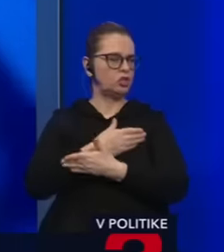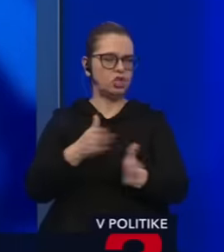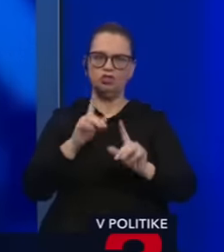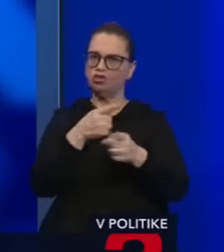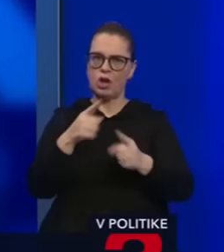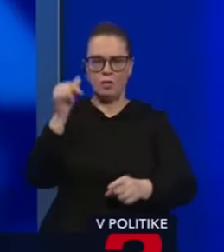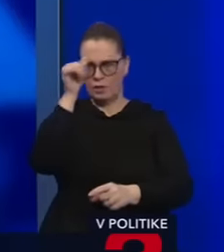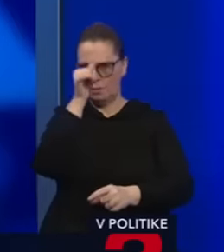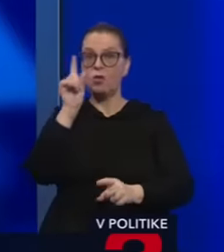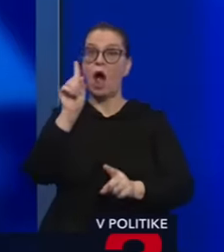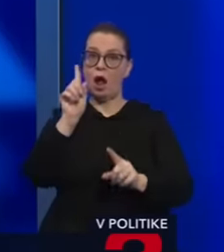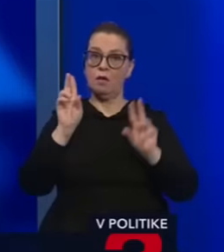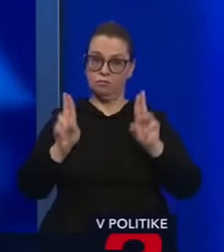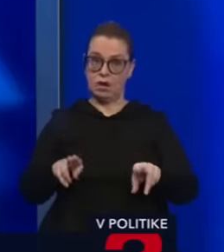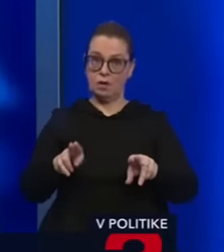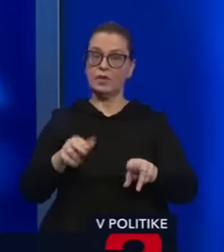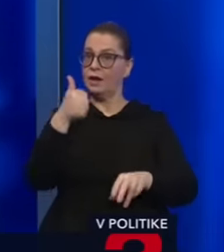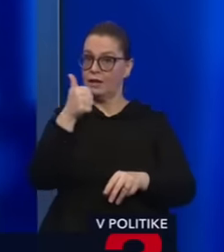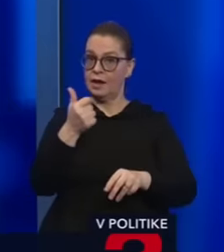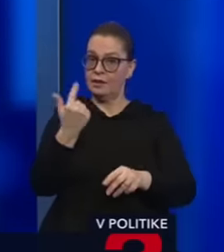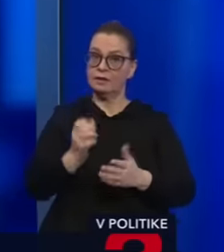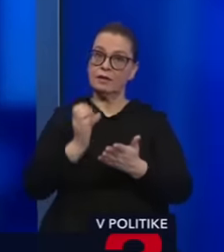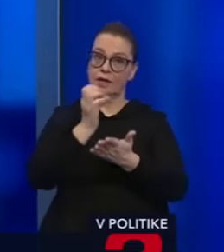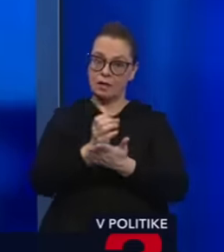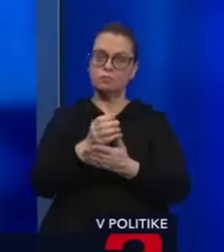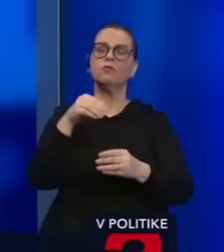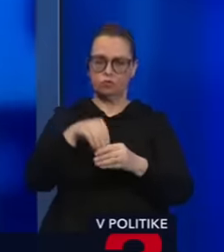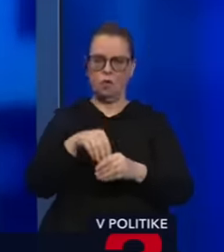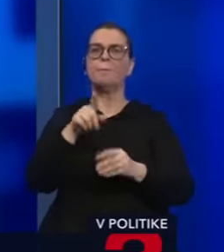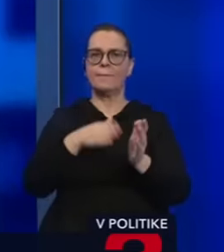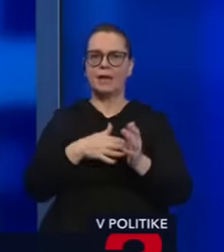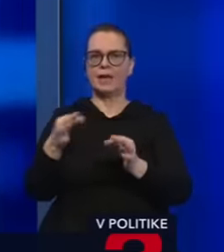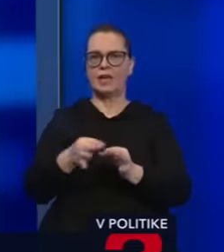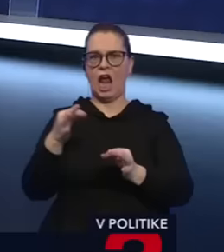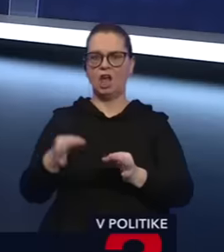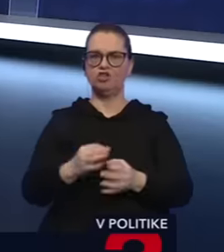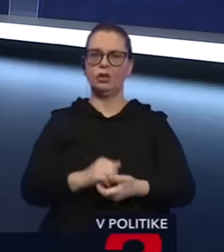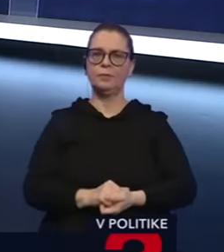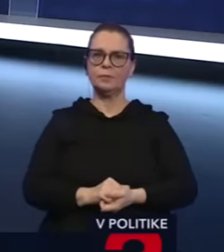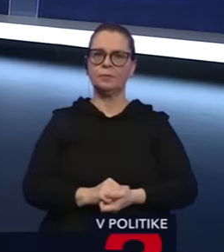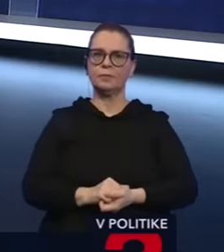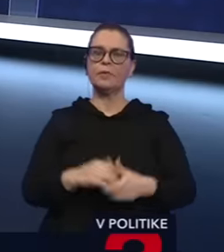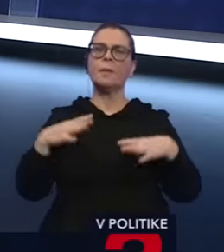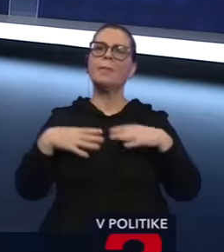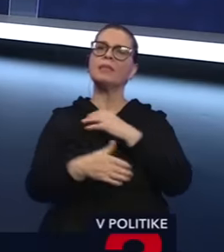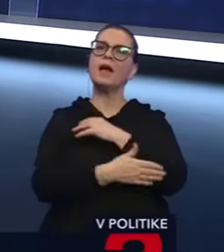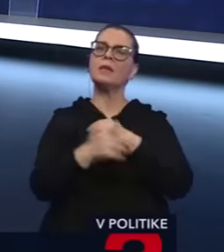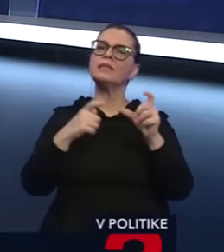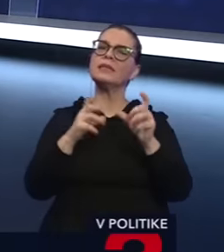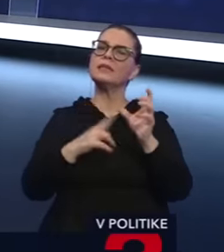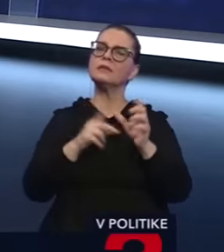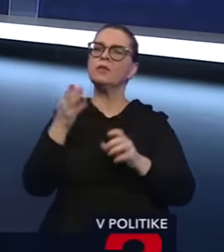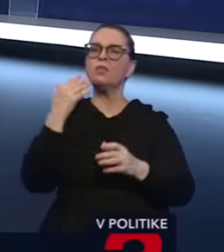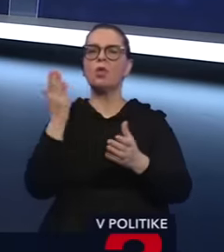meno, ale je pravda, že jedným z kandidátov, o ktorom uvažujeme, je aj Marek Rajčí. Pán vicepremiér Taraba, v SNS bolo také, že